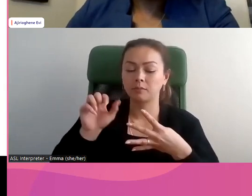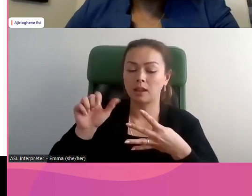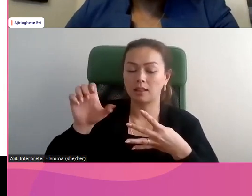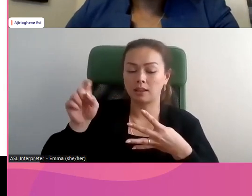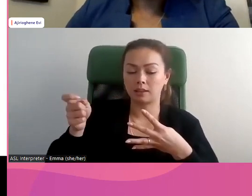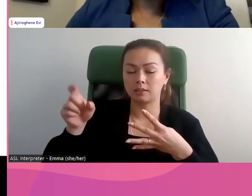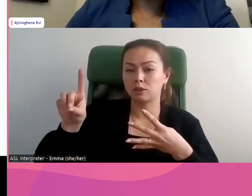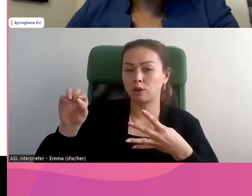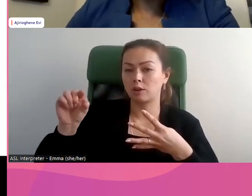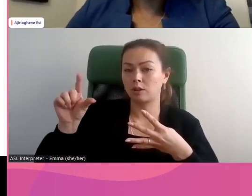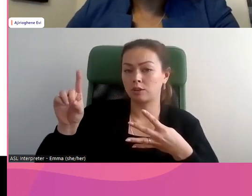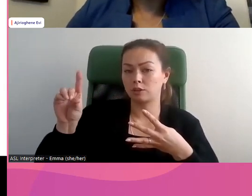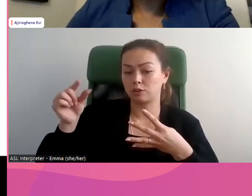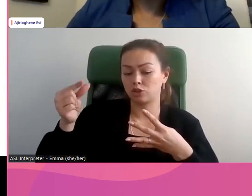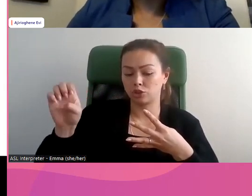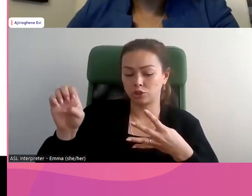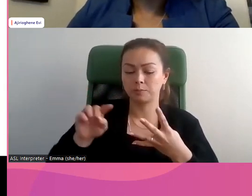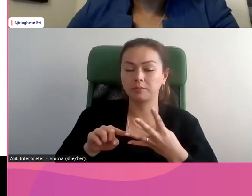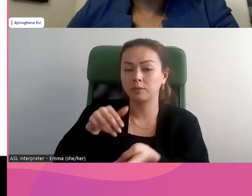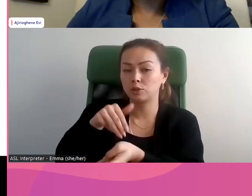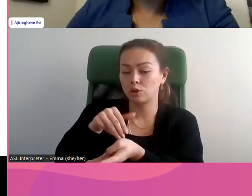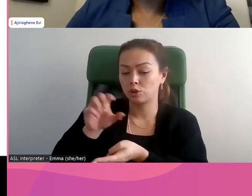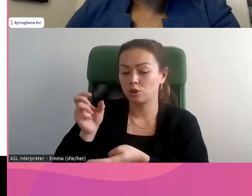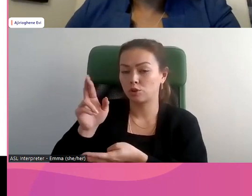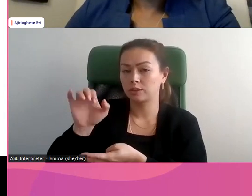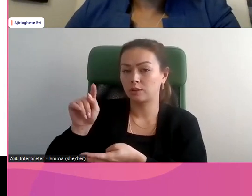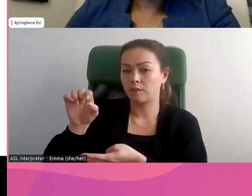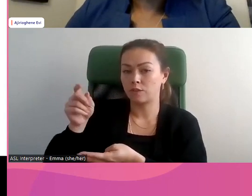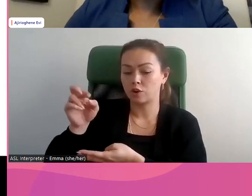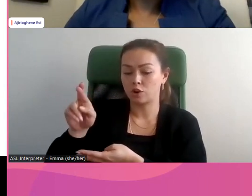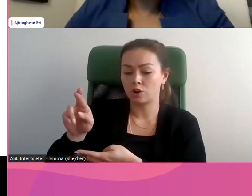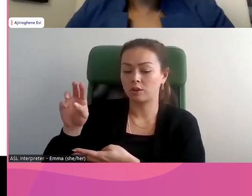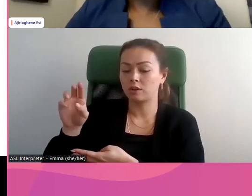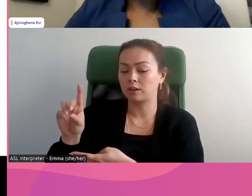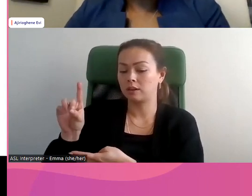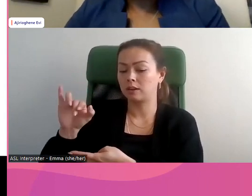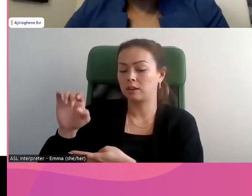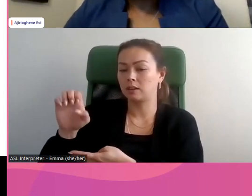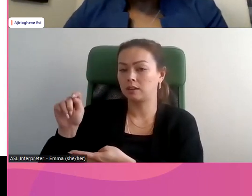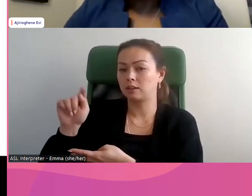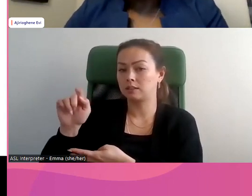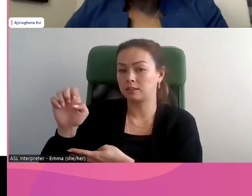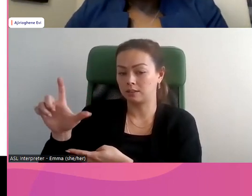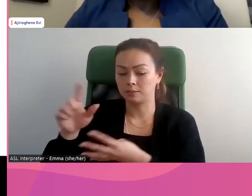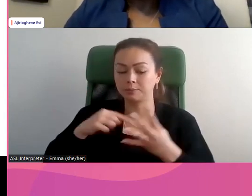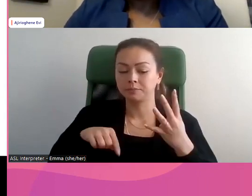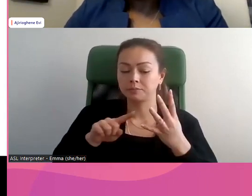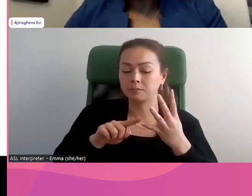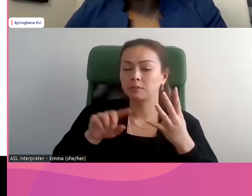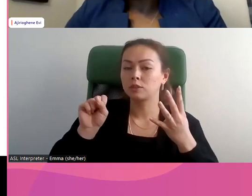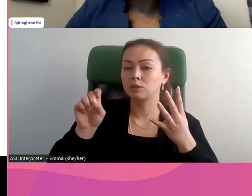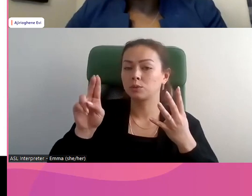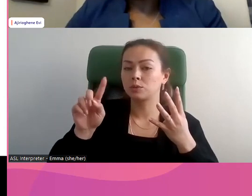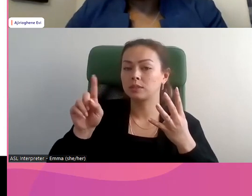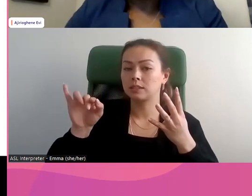Christopher Ditzel et… ainsi que Suzy Dunn. Vous trouverez leur biographie complète